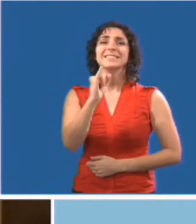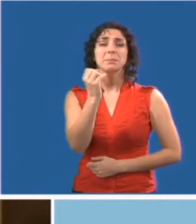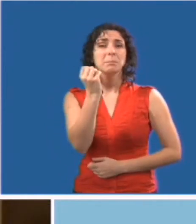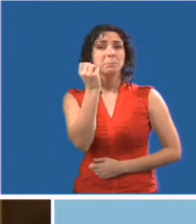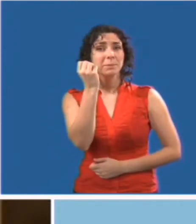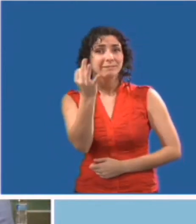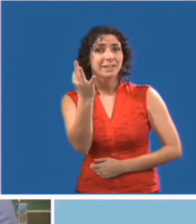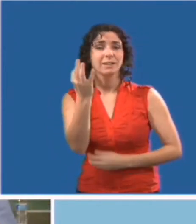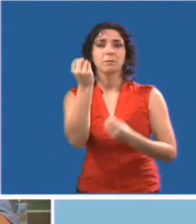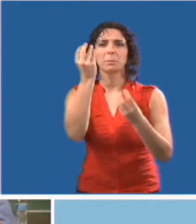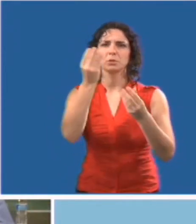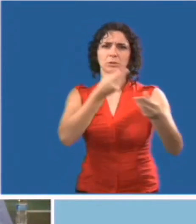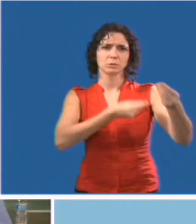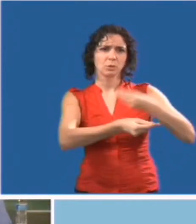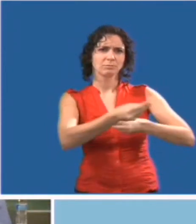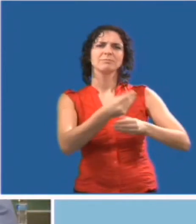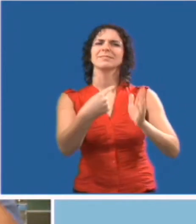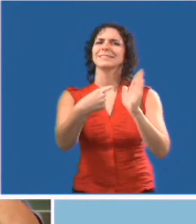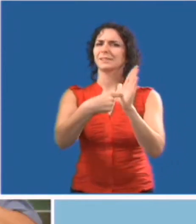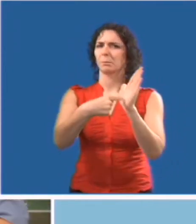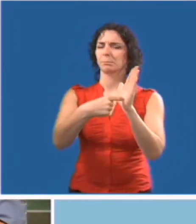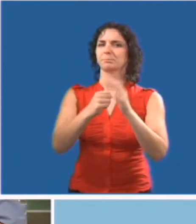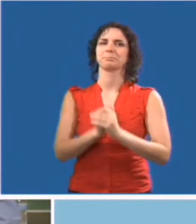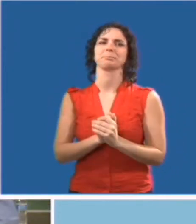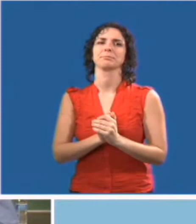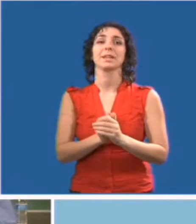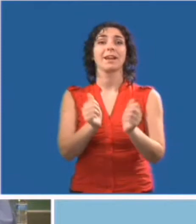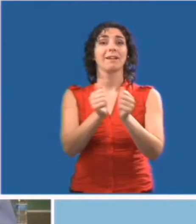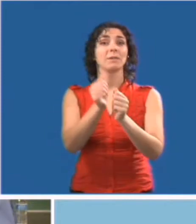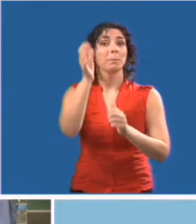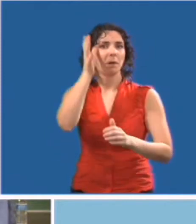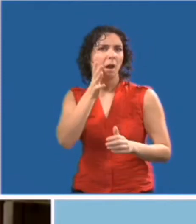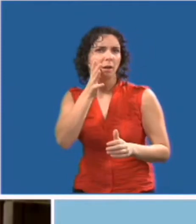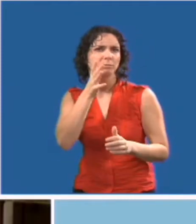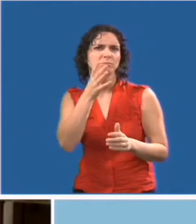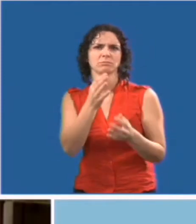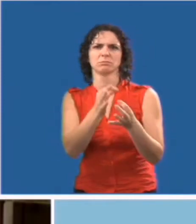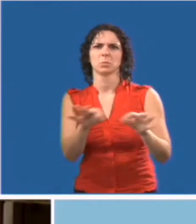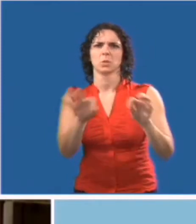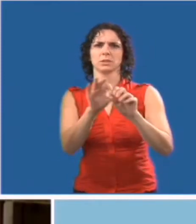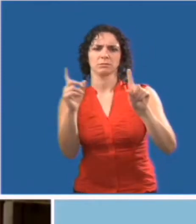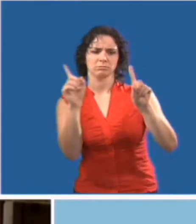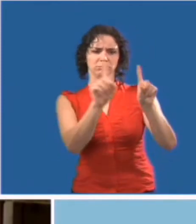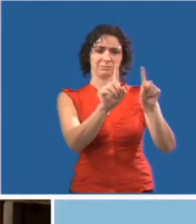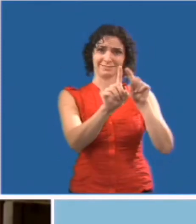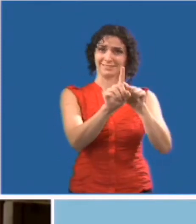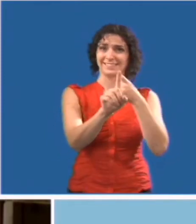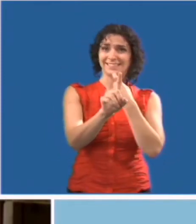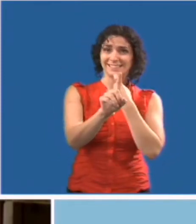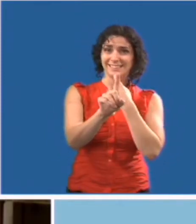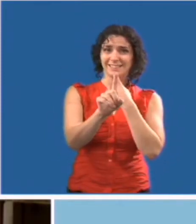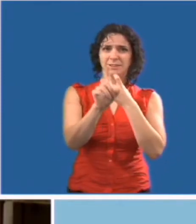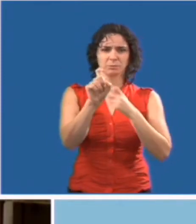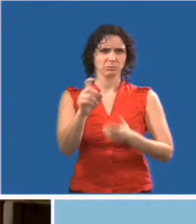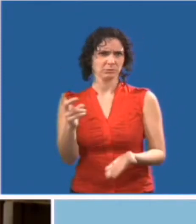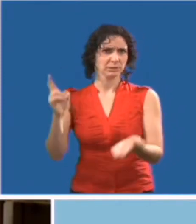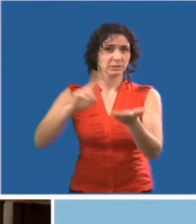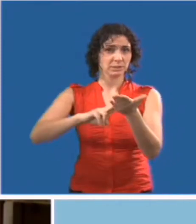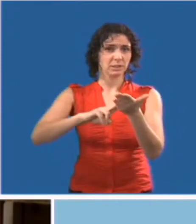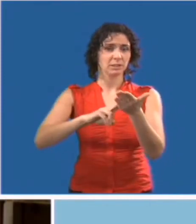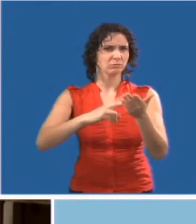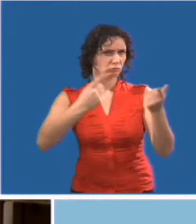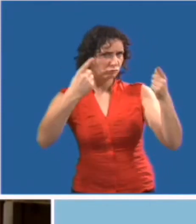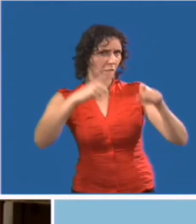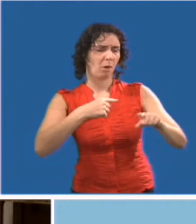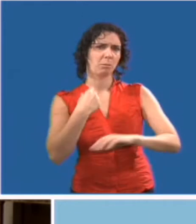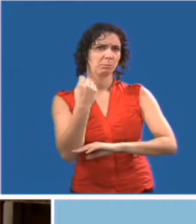Lorsque des renseignements confidentiels sont échangés, par exemple avec un parent, il convient de faire signer